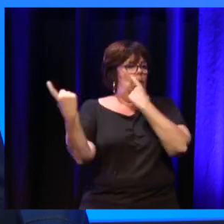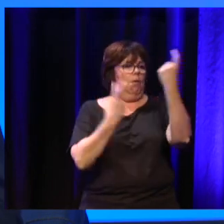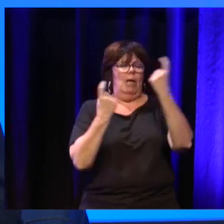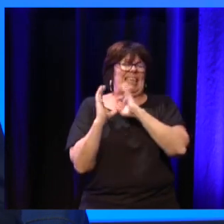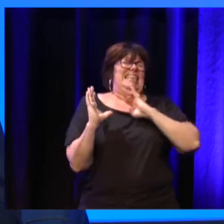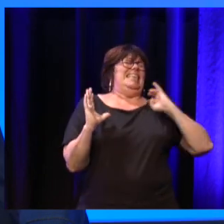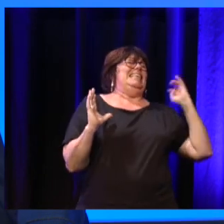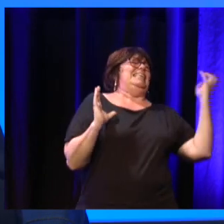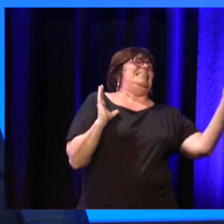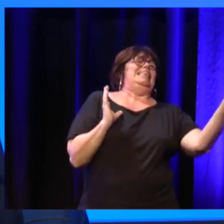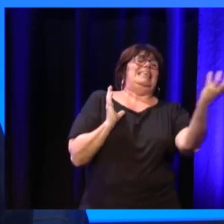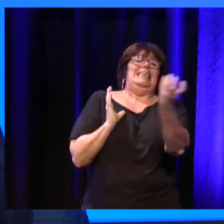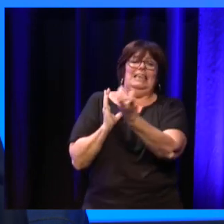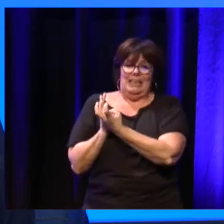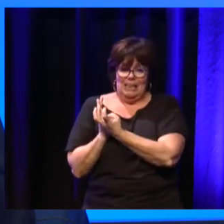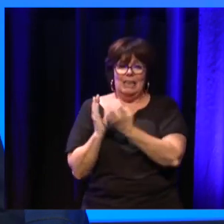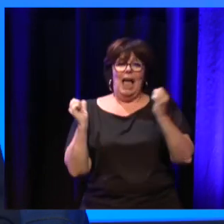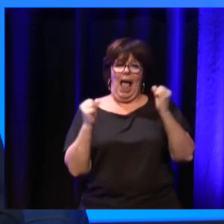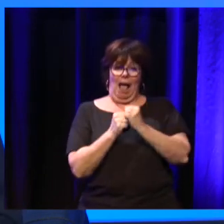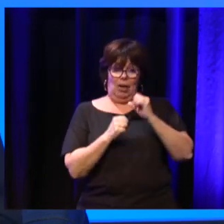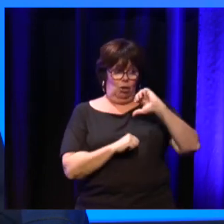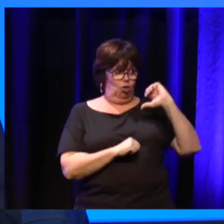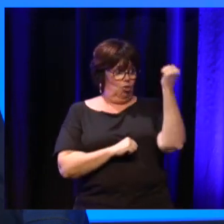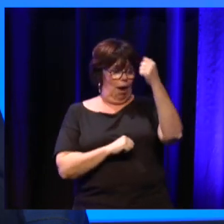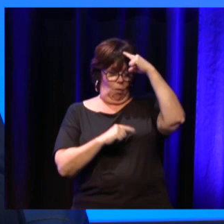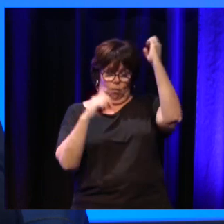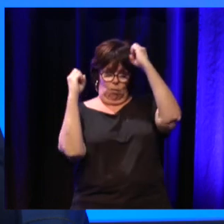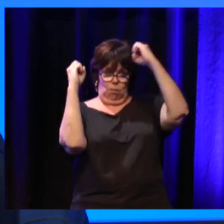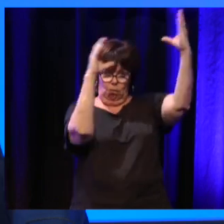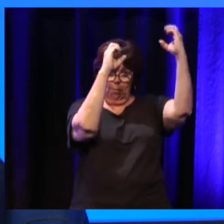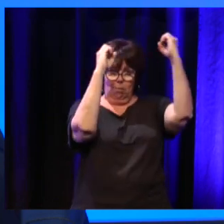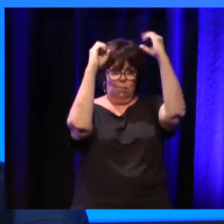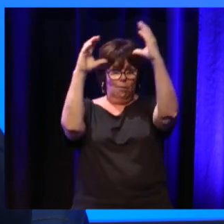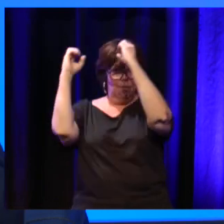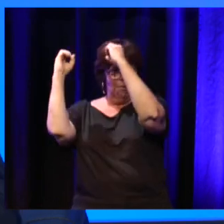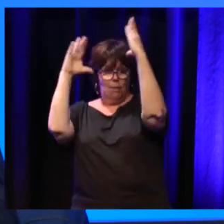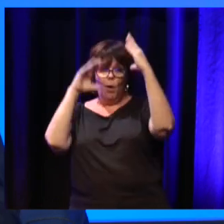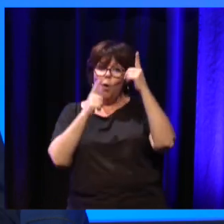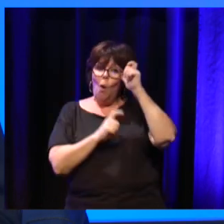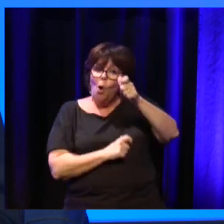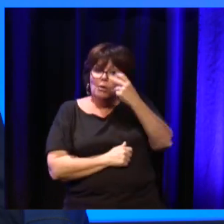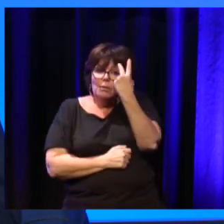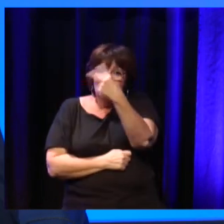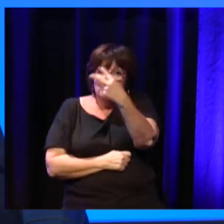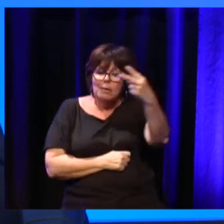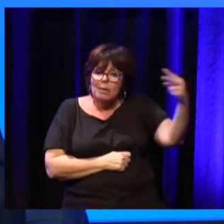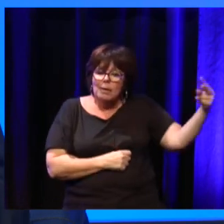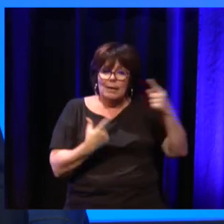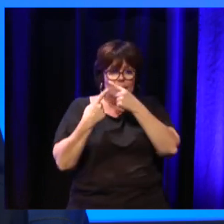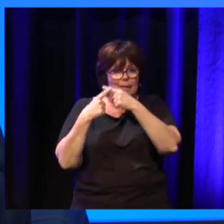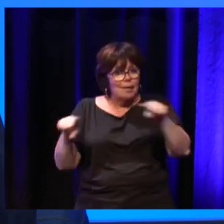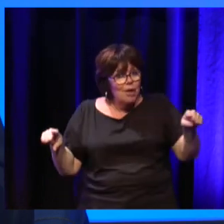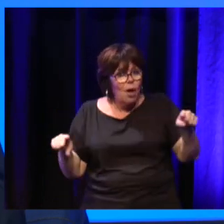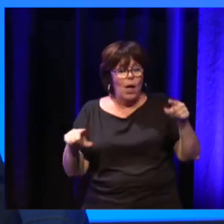variés avec des logiques et des stratégies qui sont extrêmement différentes et où il va